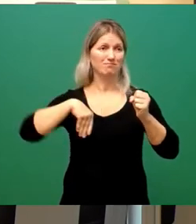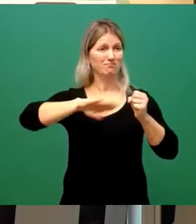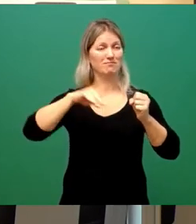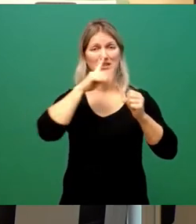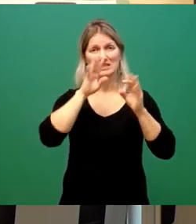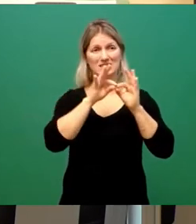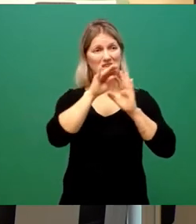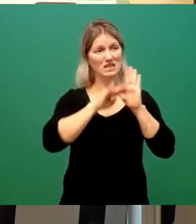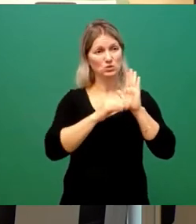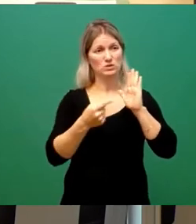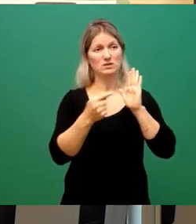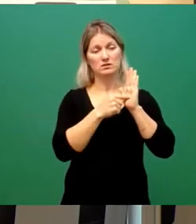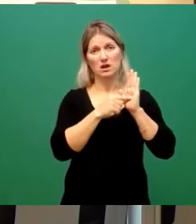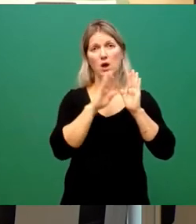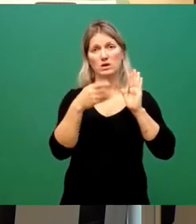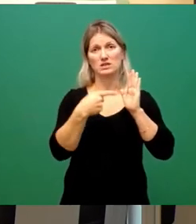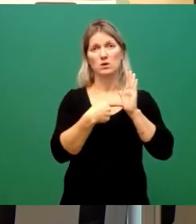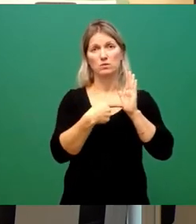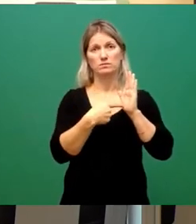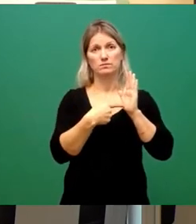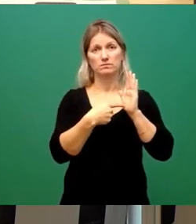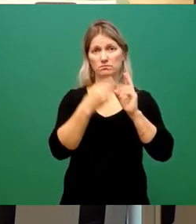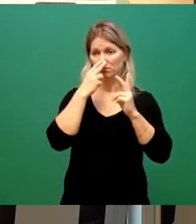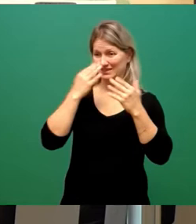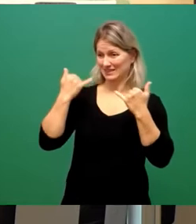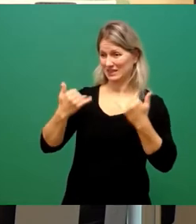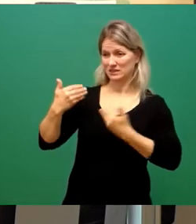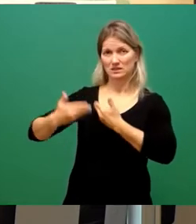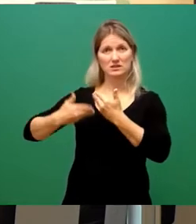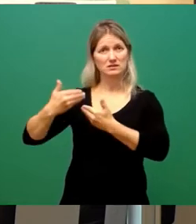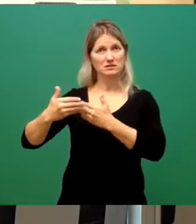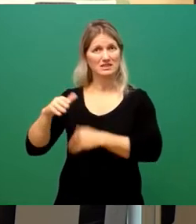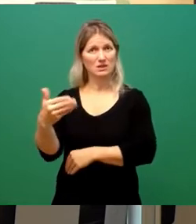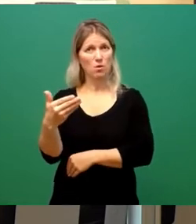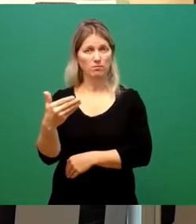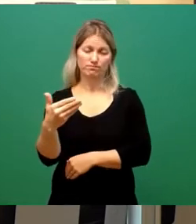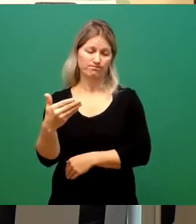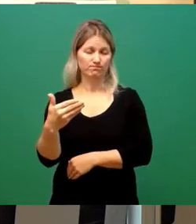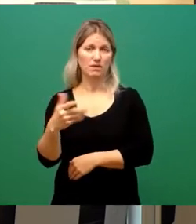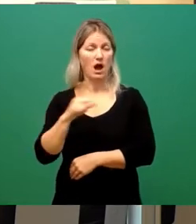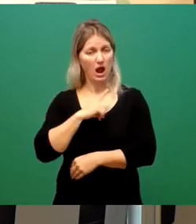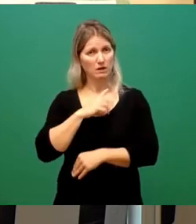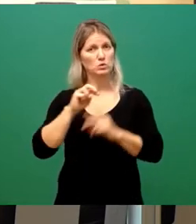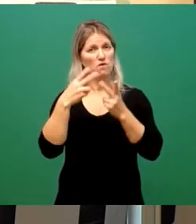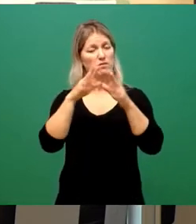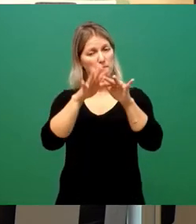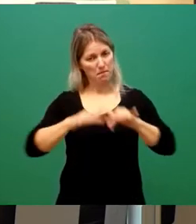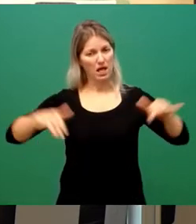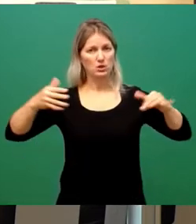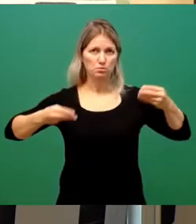Das hätte, so wie es jetzt läuft, hier an dieser Stelle im Plenum passieren müssen. Dafür ist also